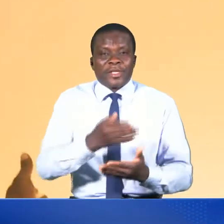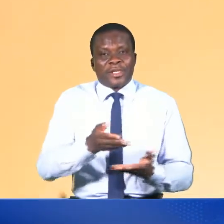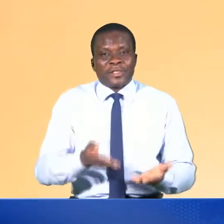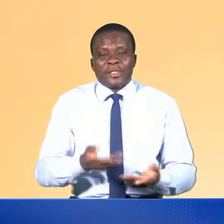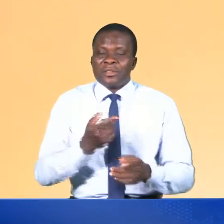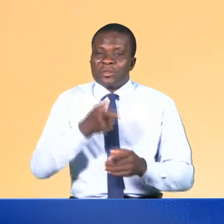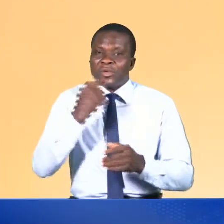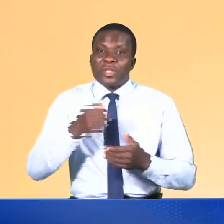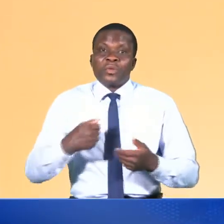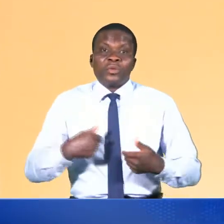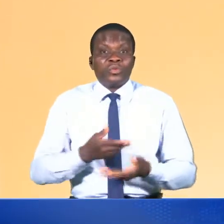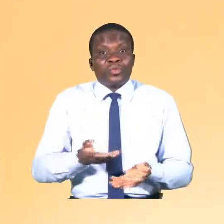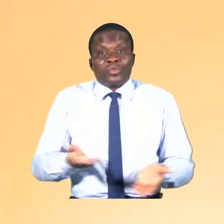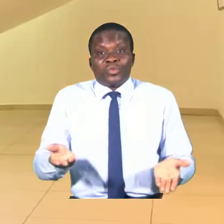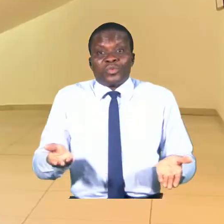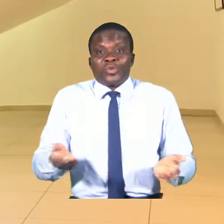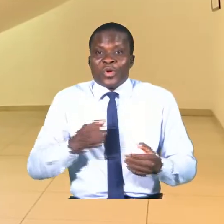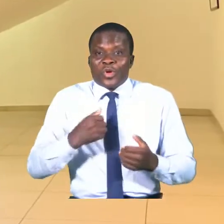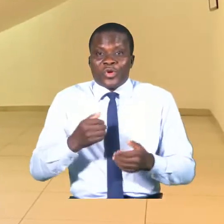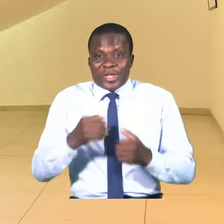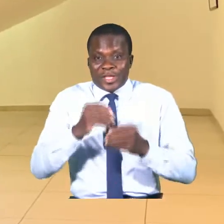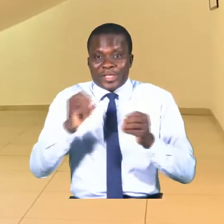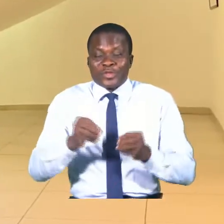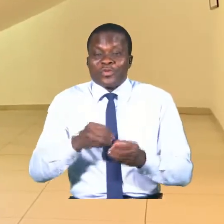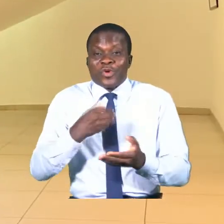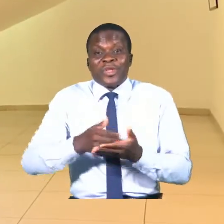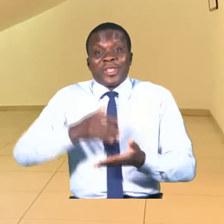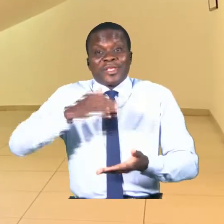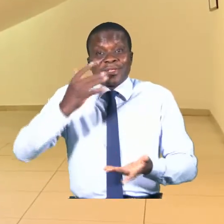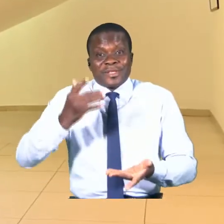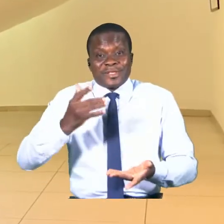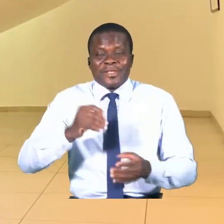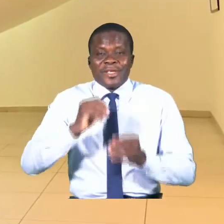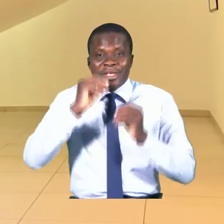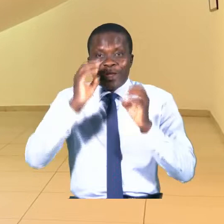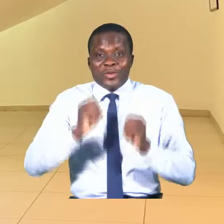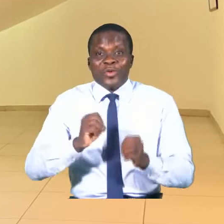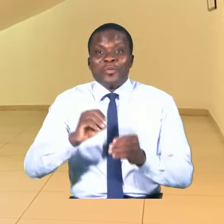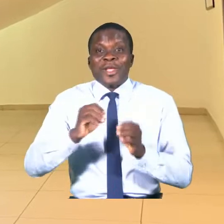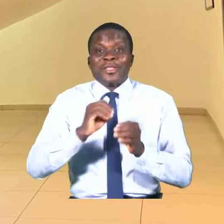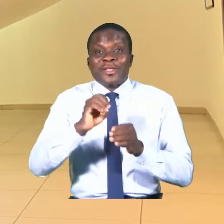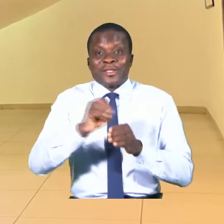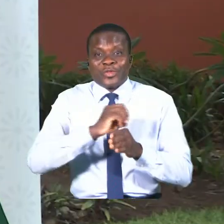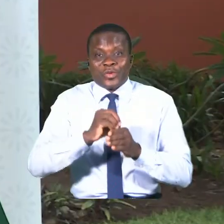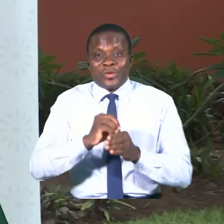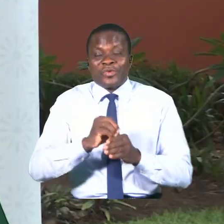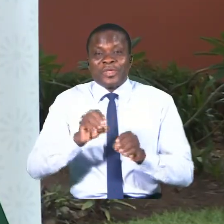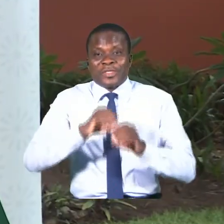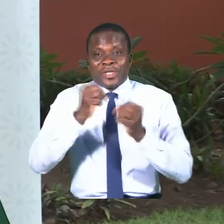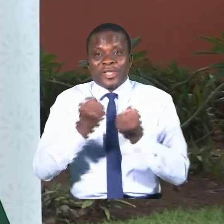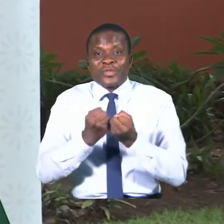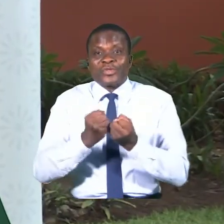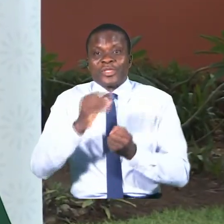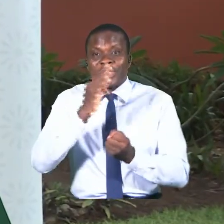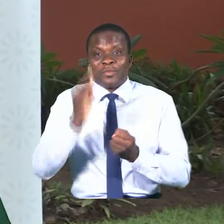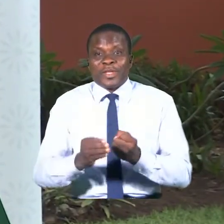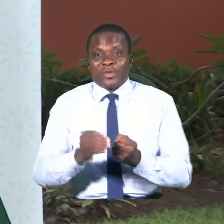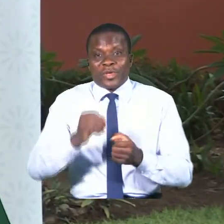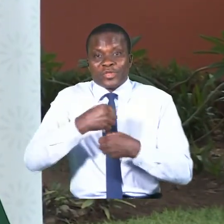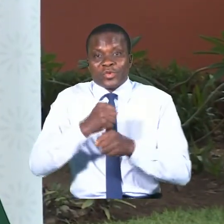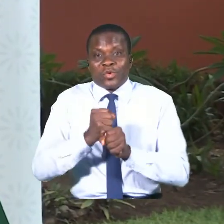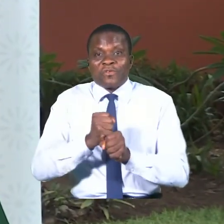on en a plein. Donc ça, on est riche. Et le maître d'œuvres de ce chef-d'œuvre d'exposition, c'est la société béninoise de brasserie,